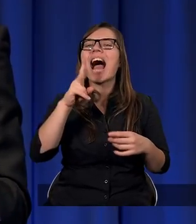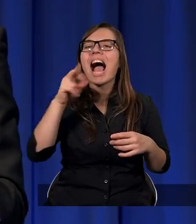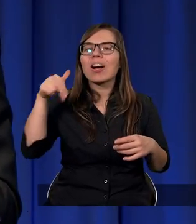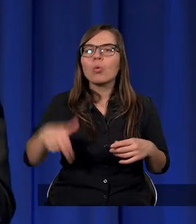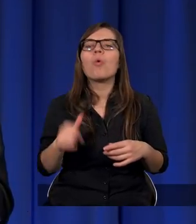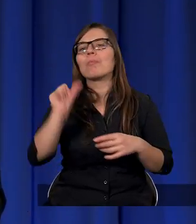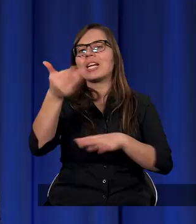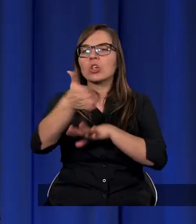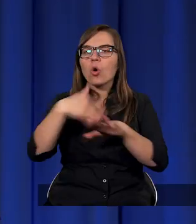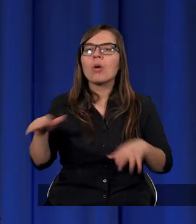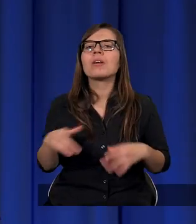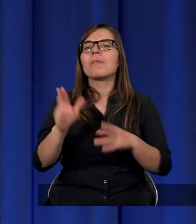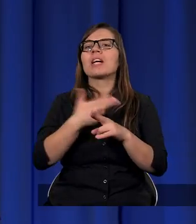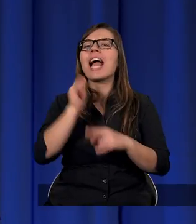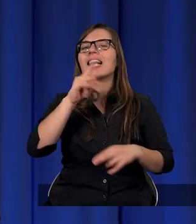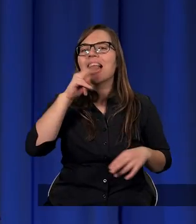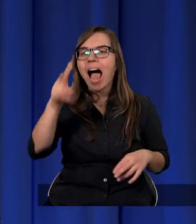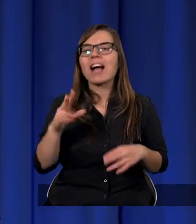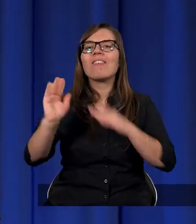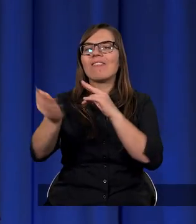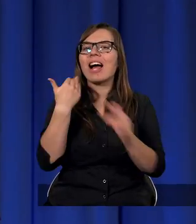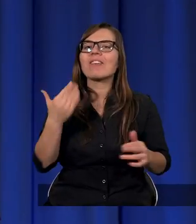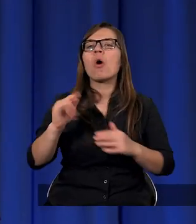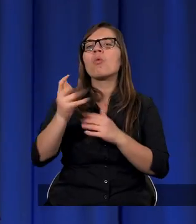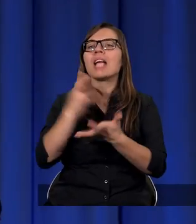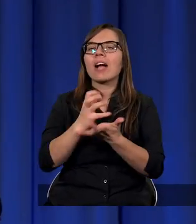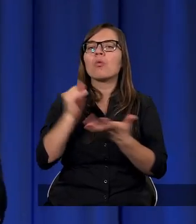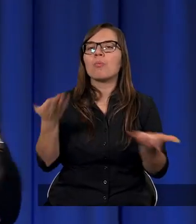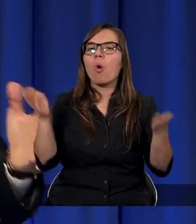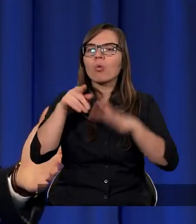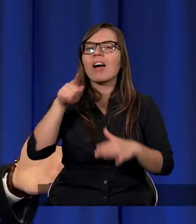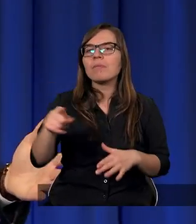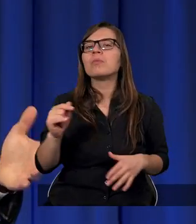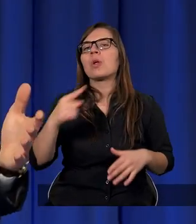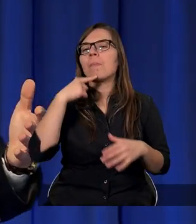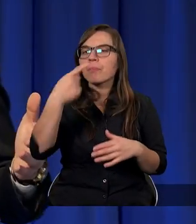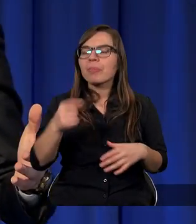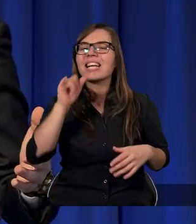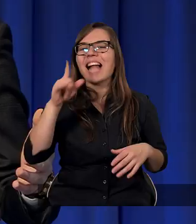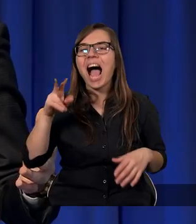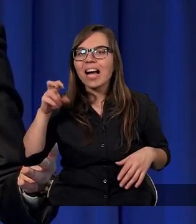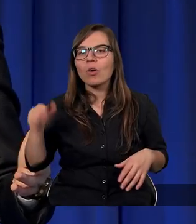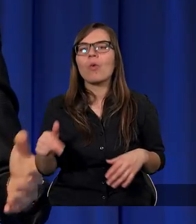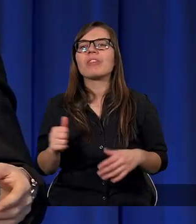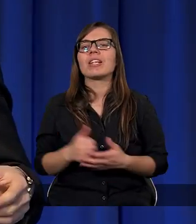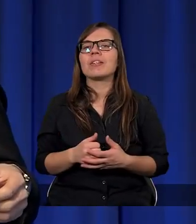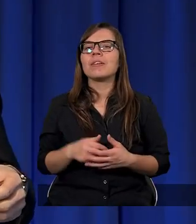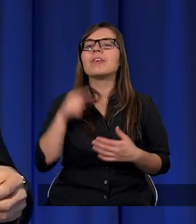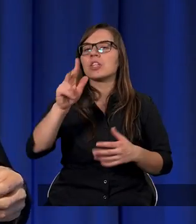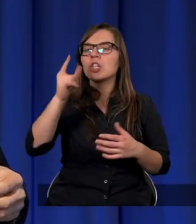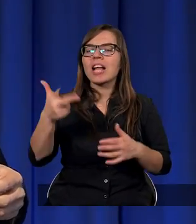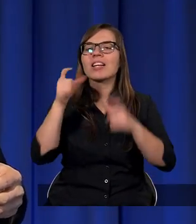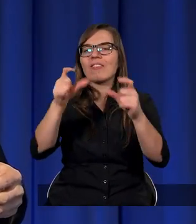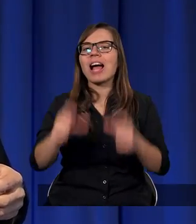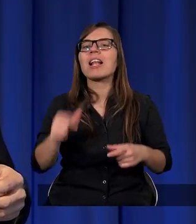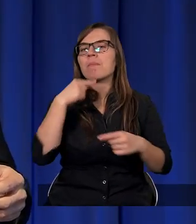Od pierwszego rozdziału. Wtedy Izaak wezwał Jakuba i błogosławił mu. Czyli mamy tu mowę o Izaaku. I w trzecim